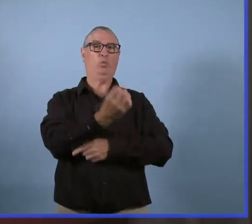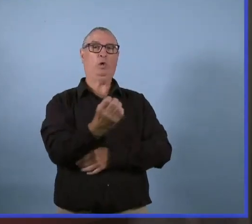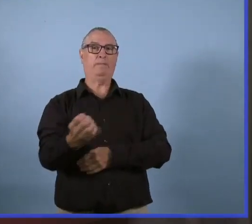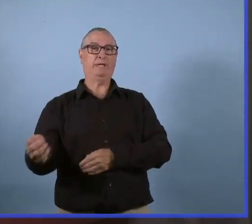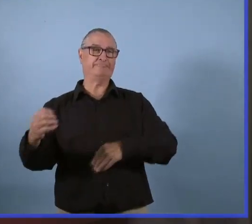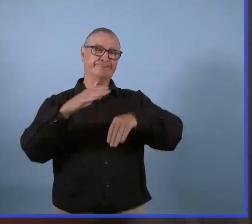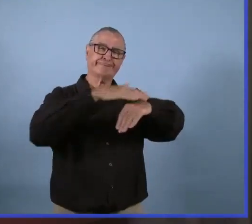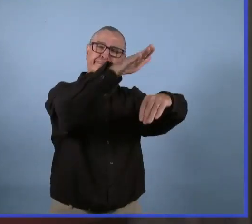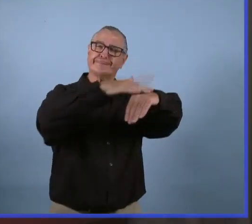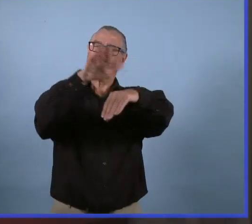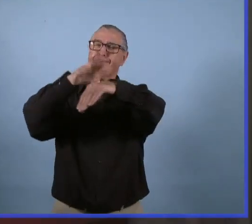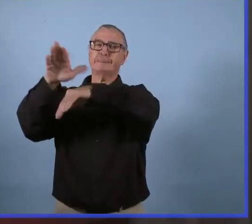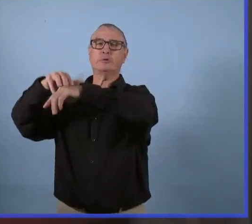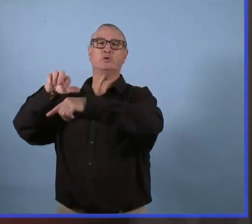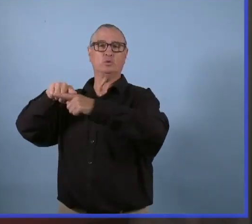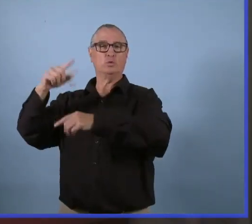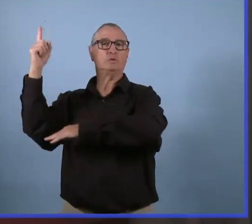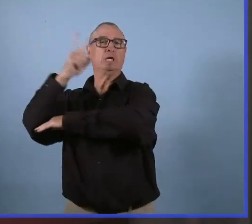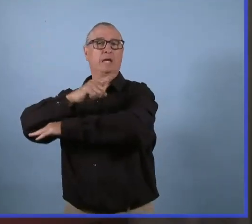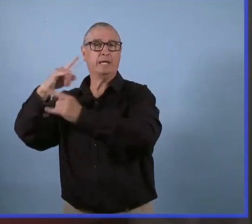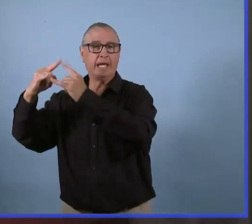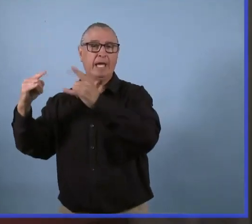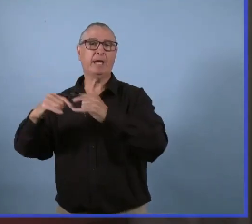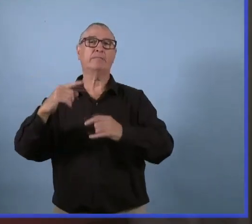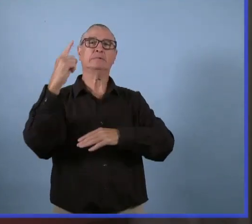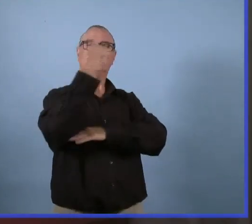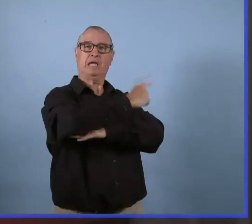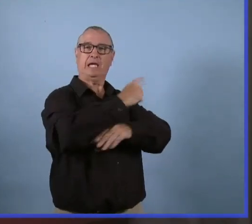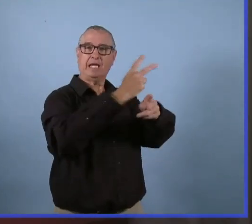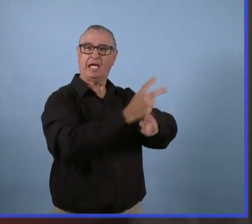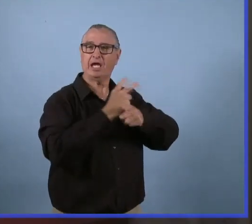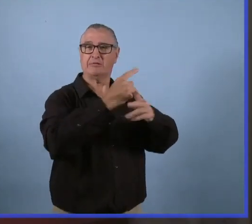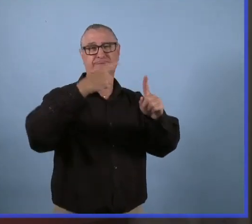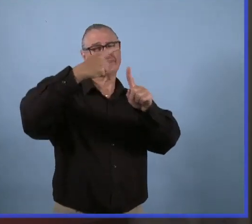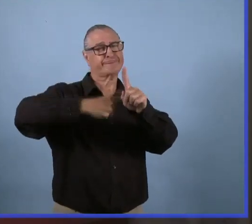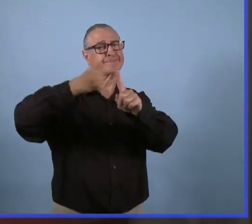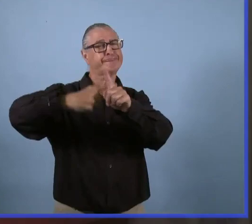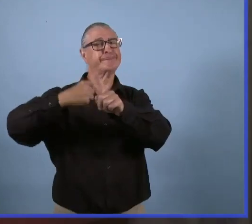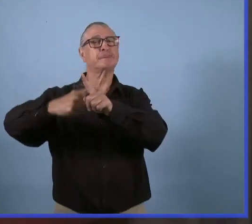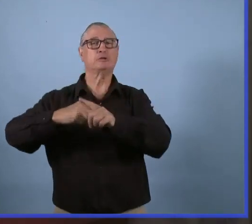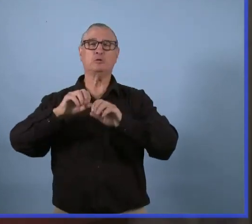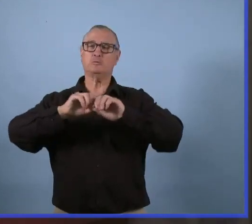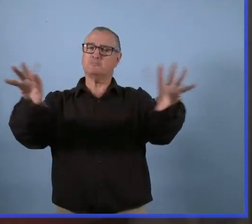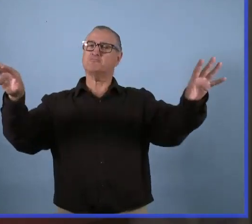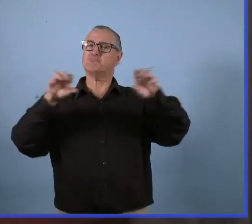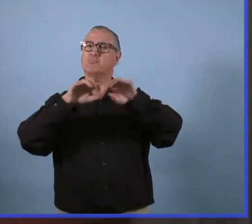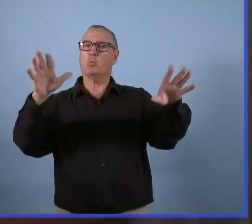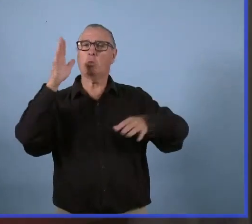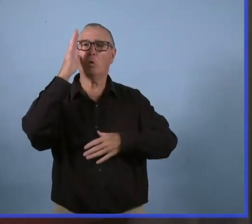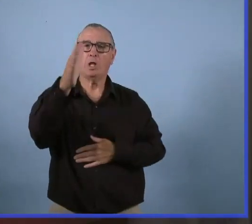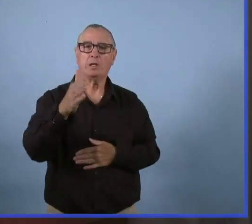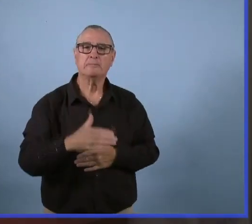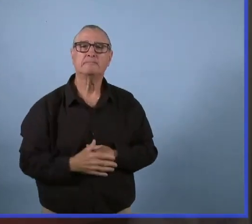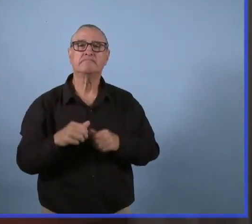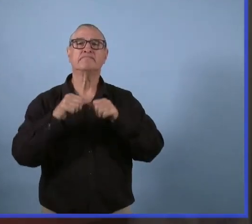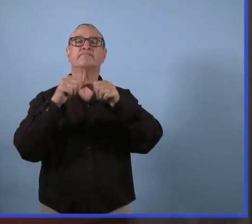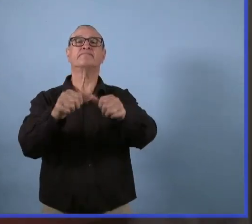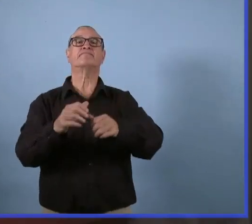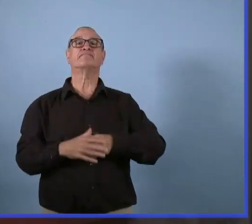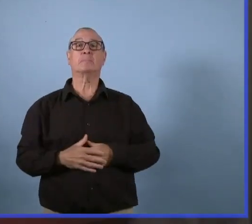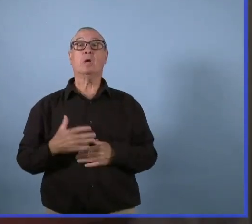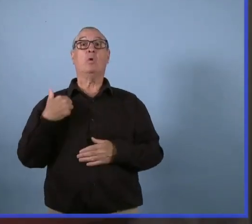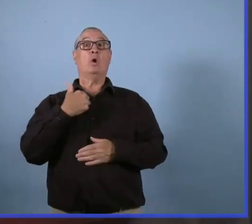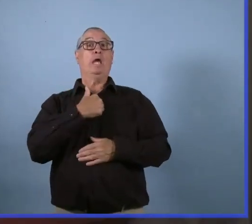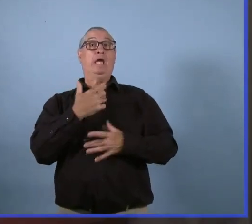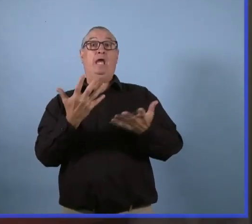1,1 million d'équipements est